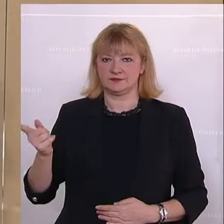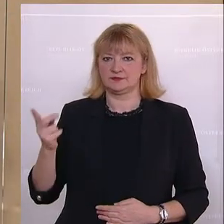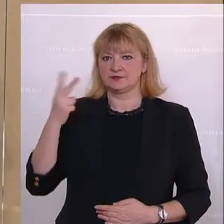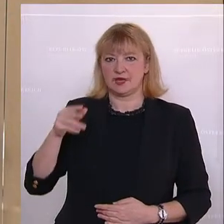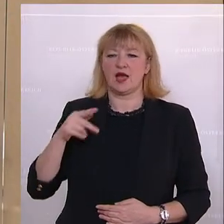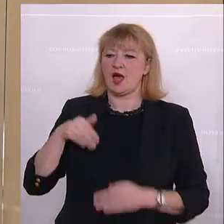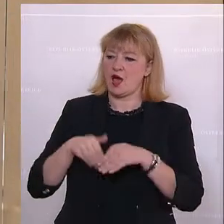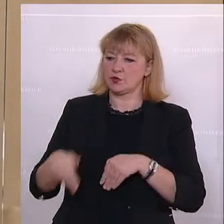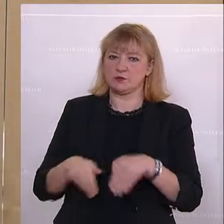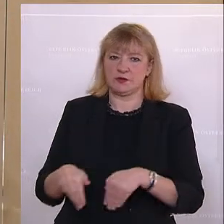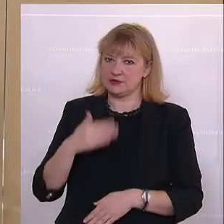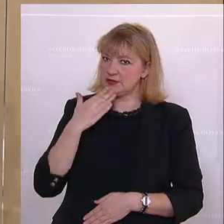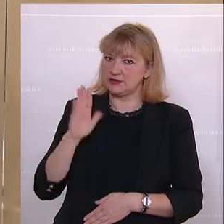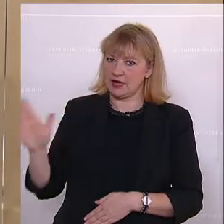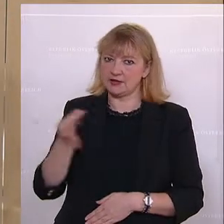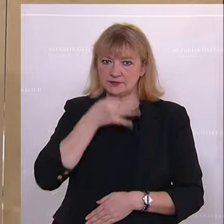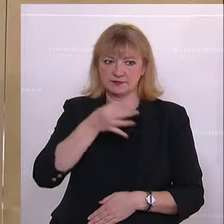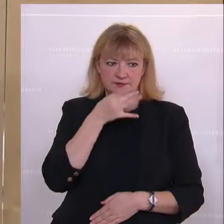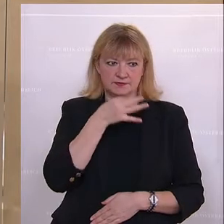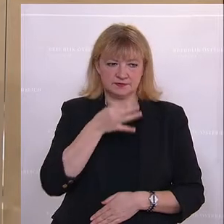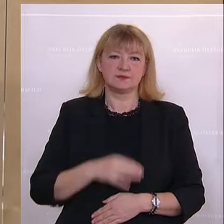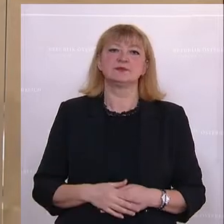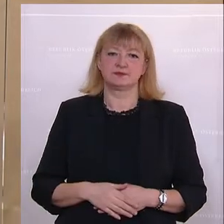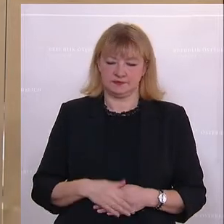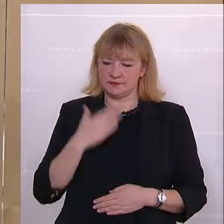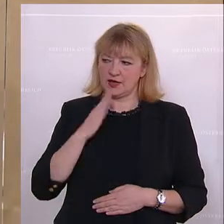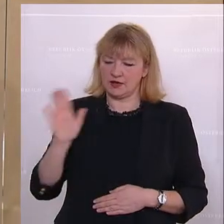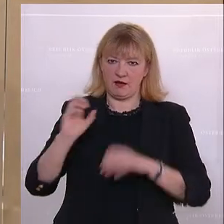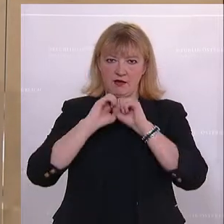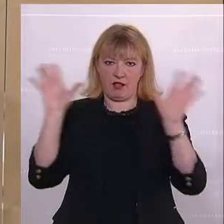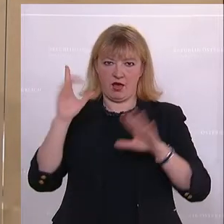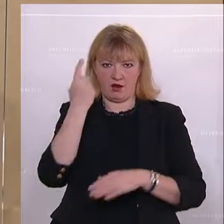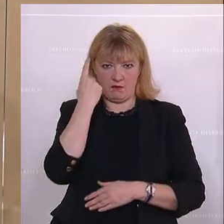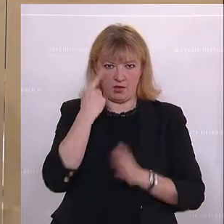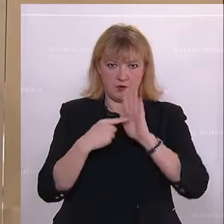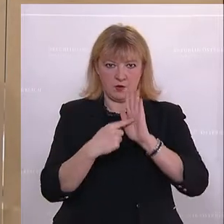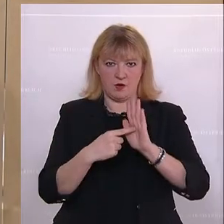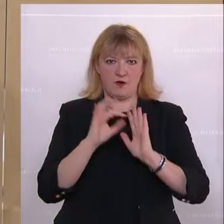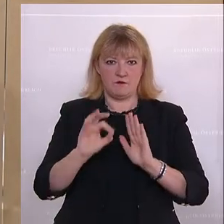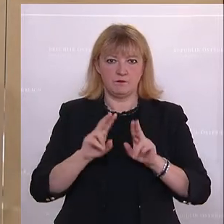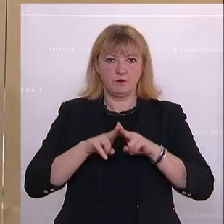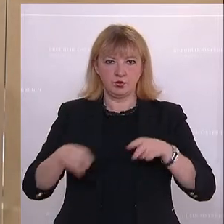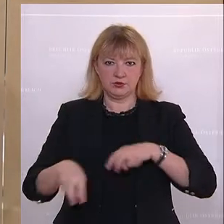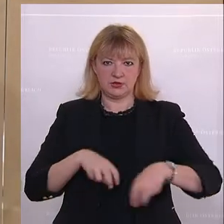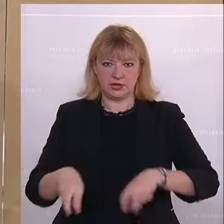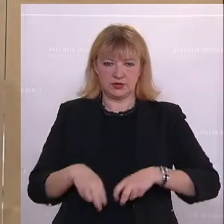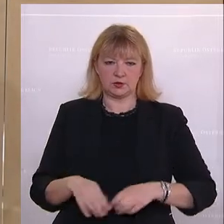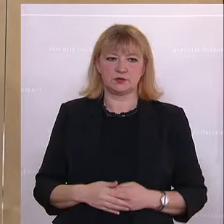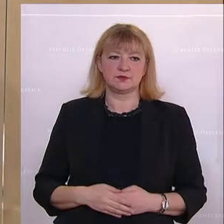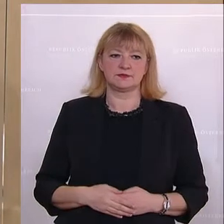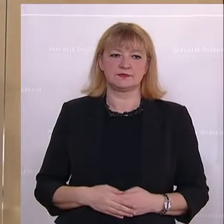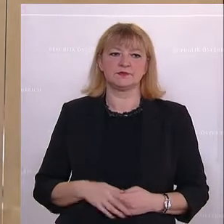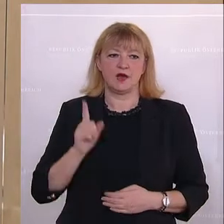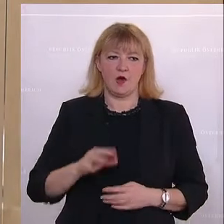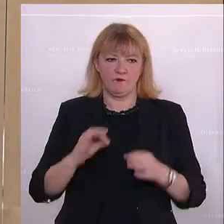danke für die Ausführungen, aber vor allem für die klare Positionierung, die Sie für die österreichische Bundesregierung und ich glaube auch